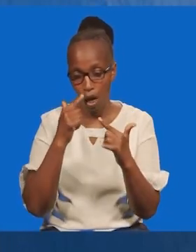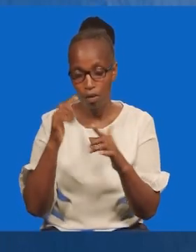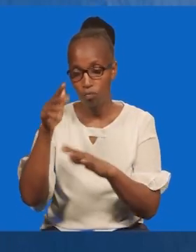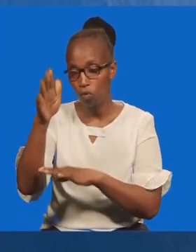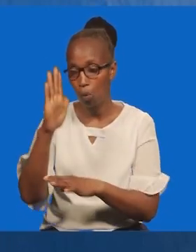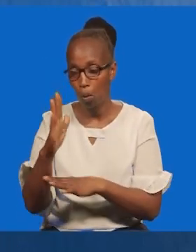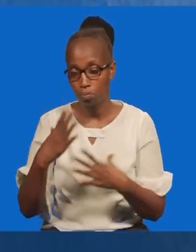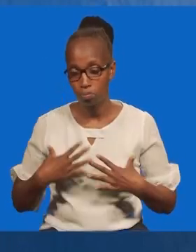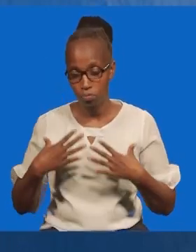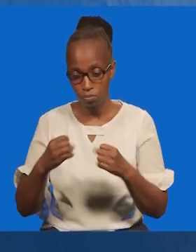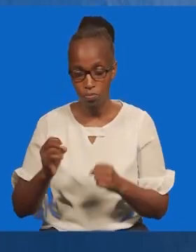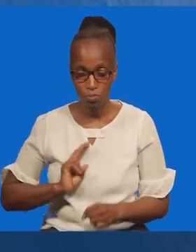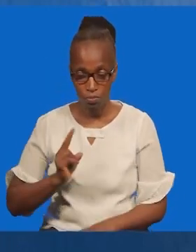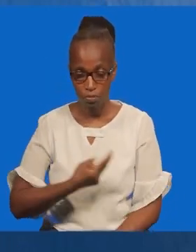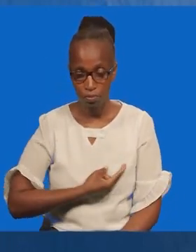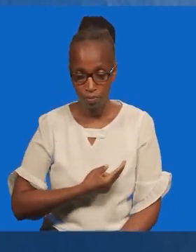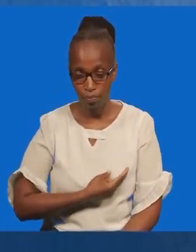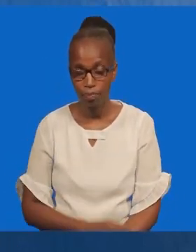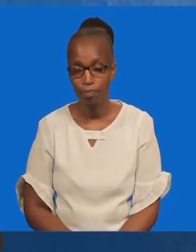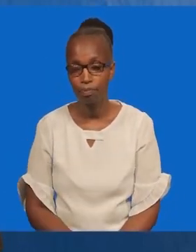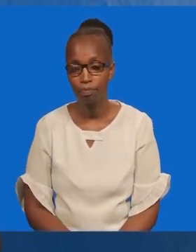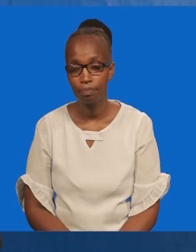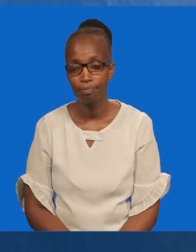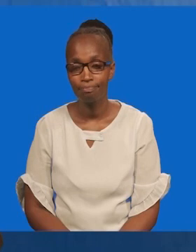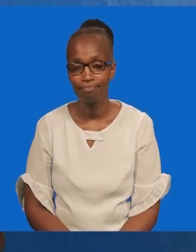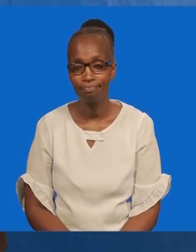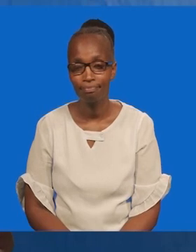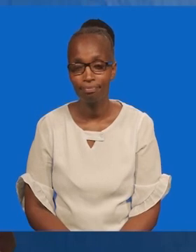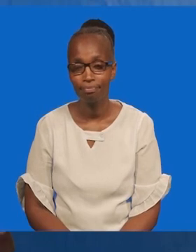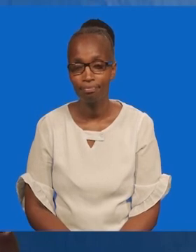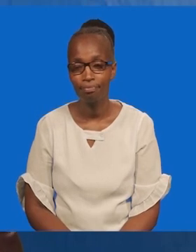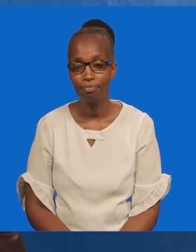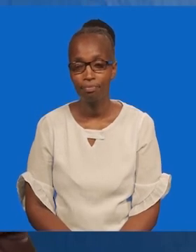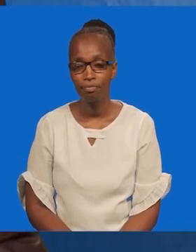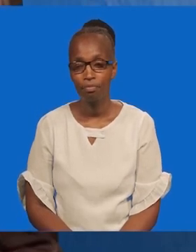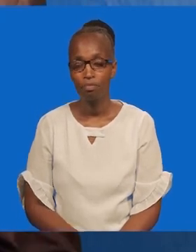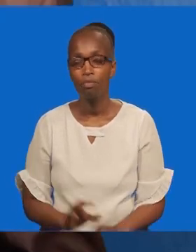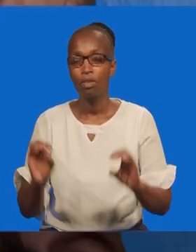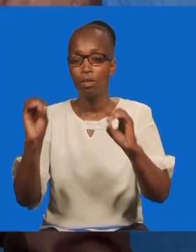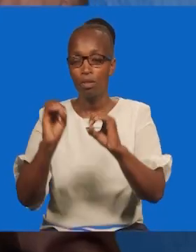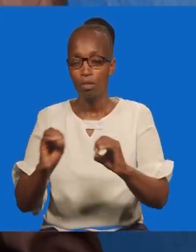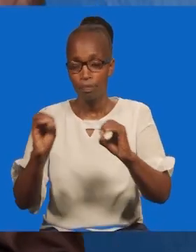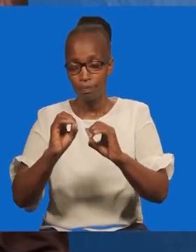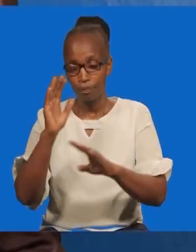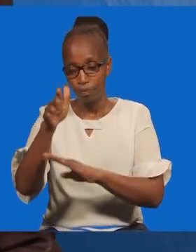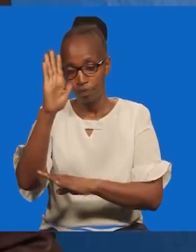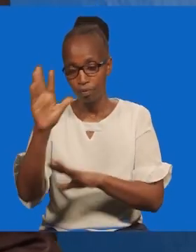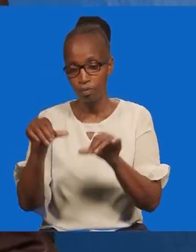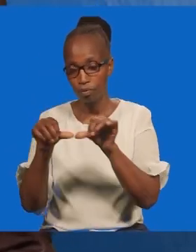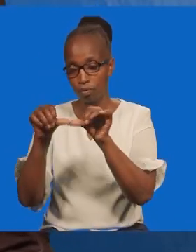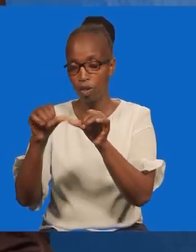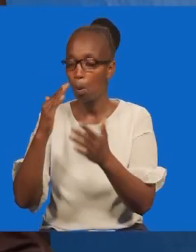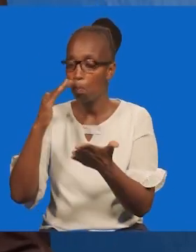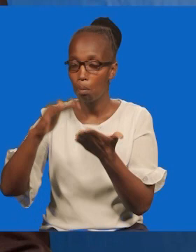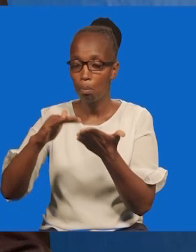tumulilie buwana atuponye. Tumulilie buwana atuponye. Hebu wana, nita